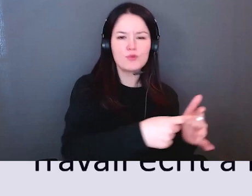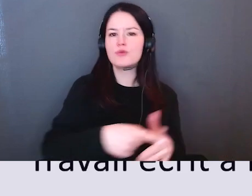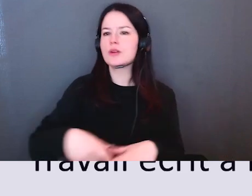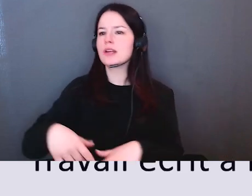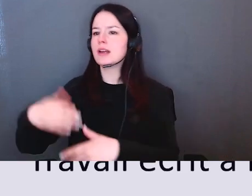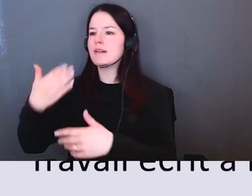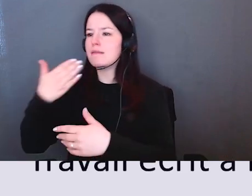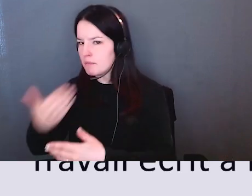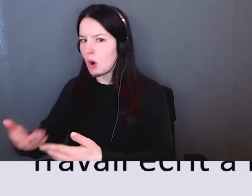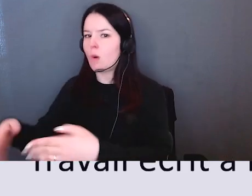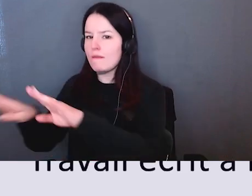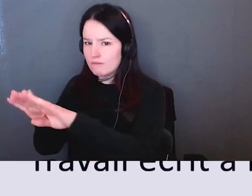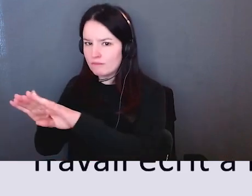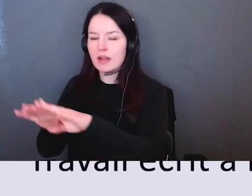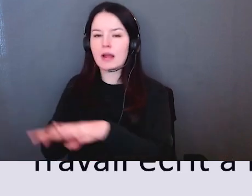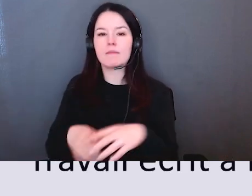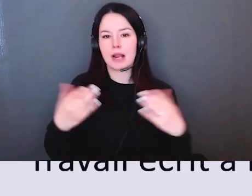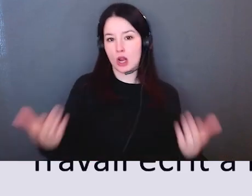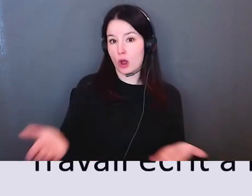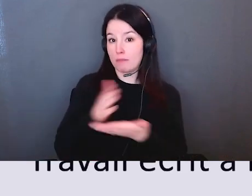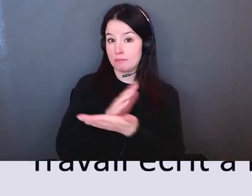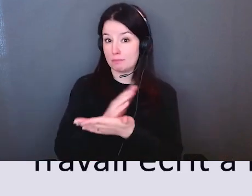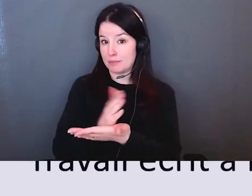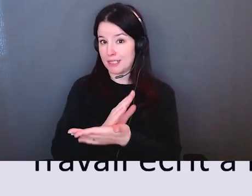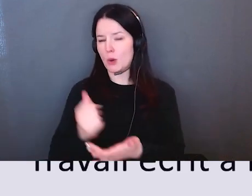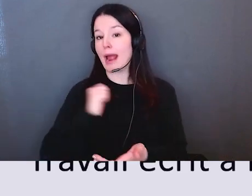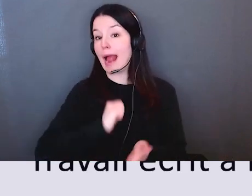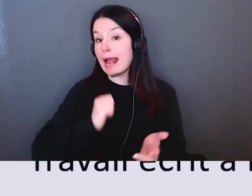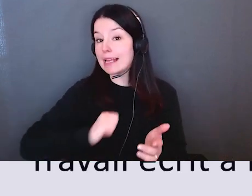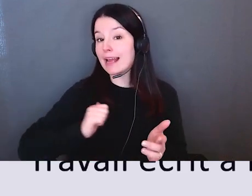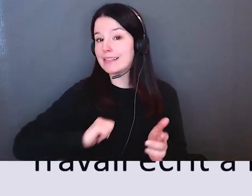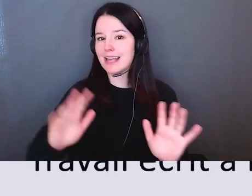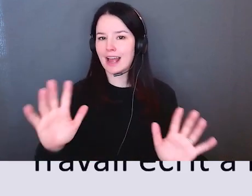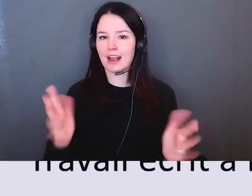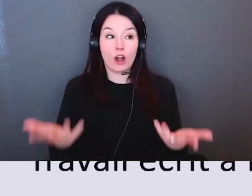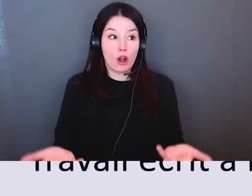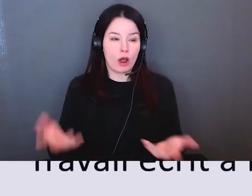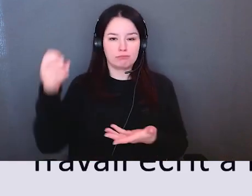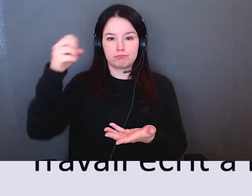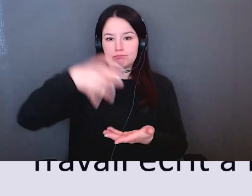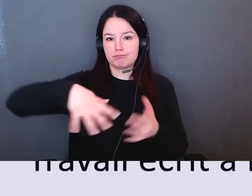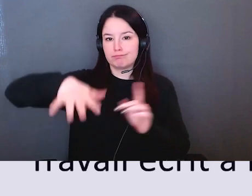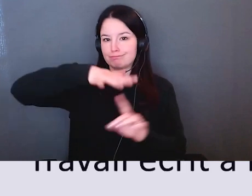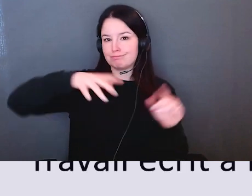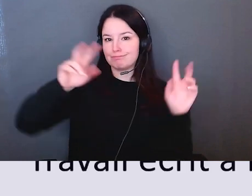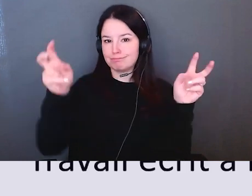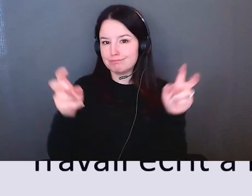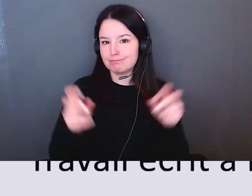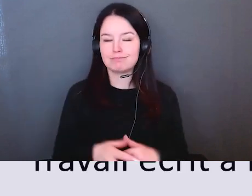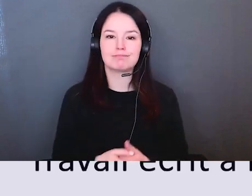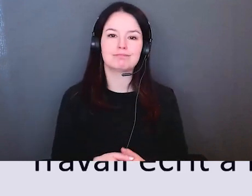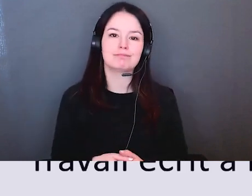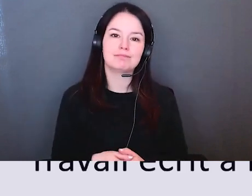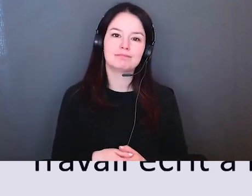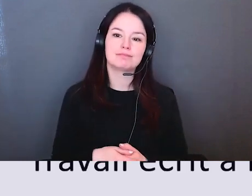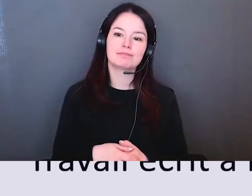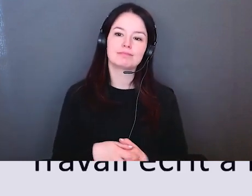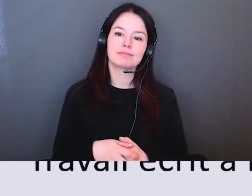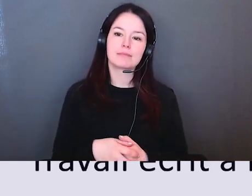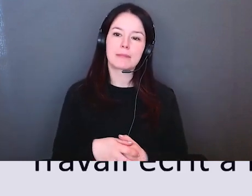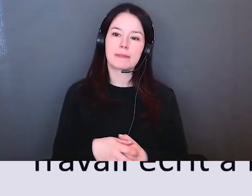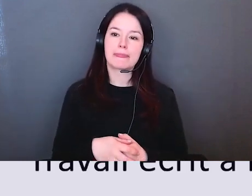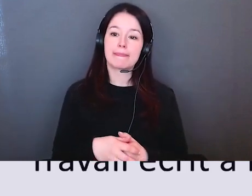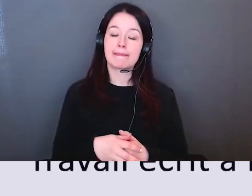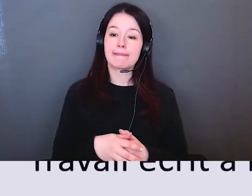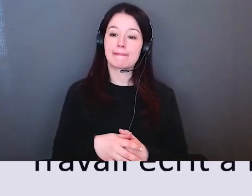que je ressens pendant cet atelier d'apprentissage et de désapprentissage et puis quelles sont mes prochaines étapes